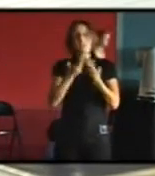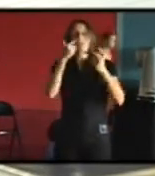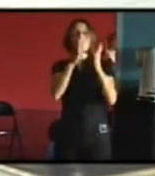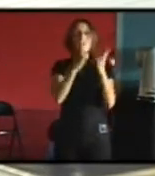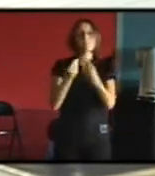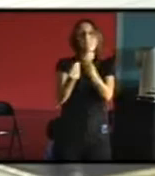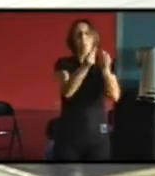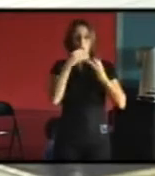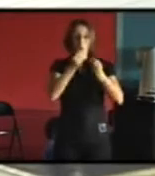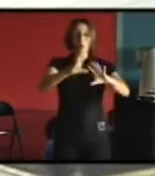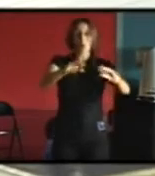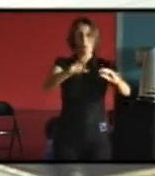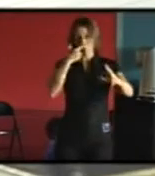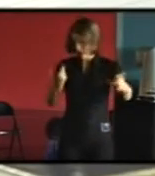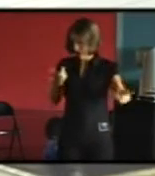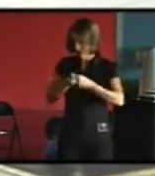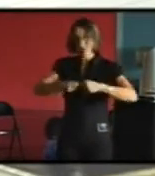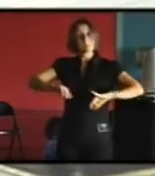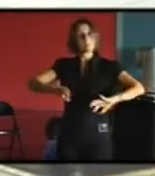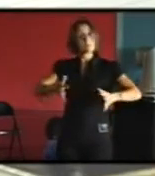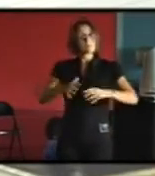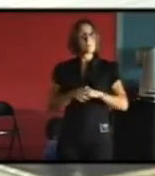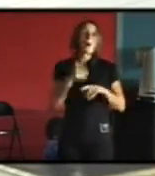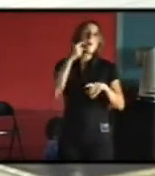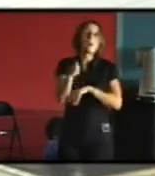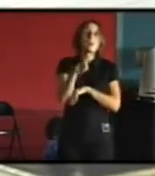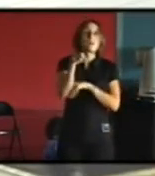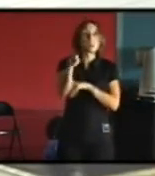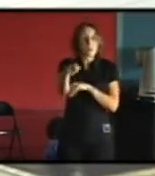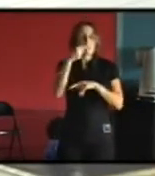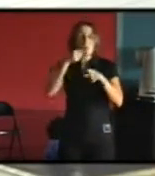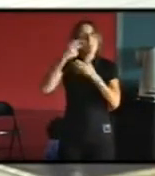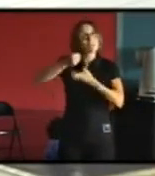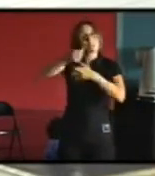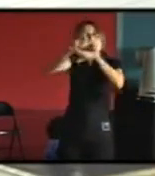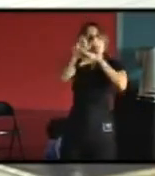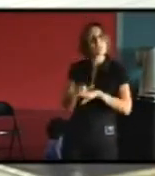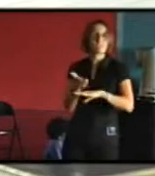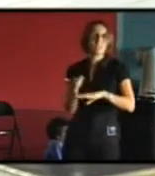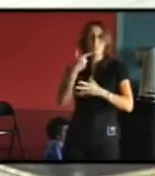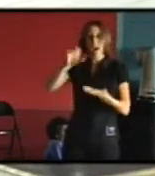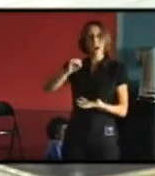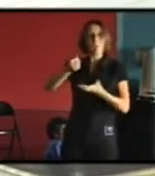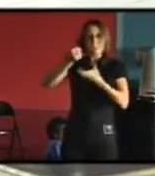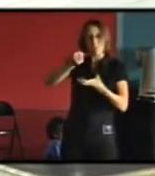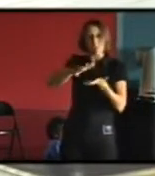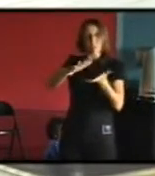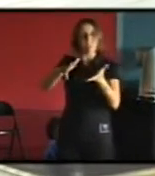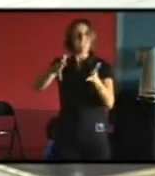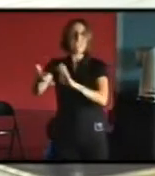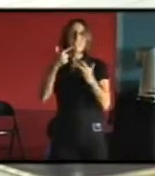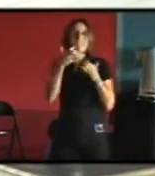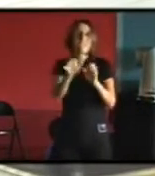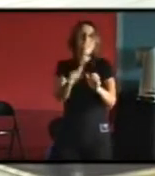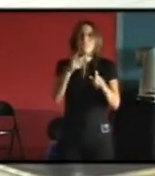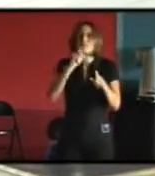habitants actuels tout en préservant un patrimoine tout en ne le dédainurant pas tout en vous